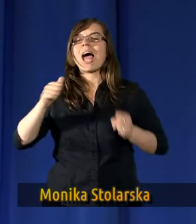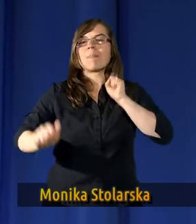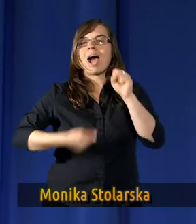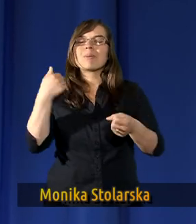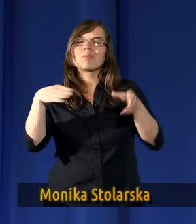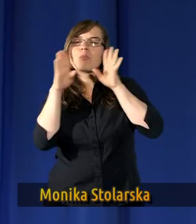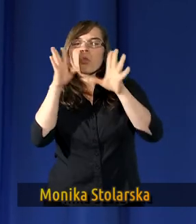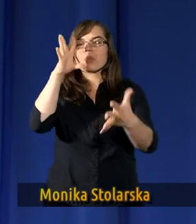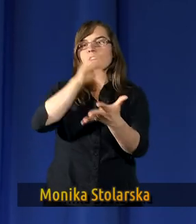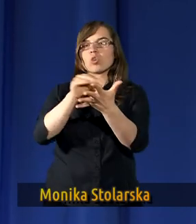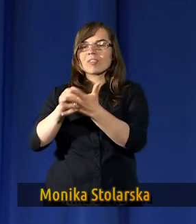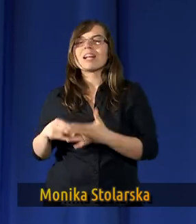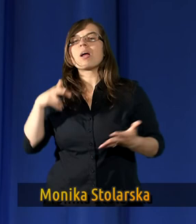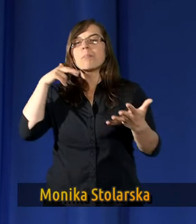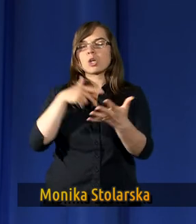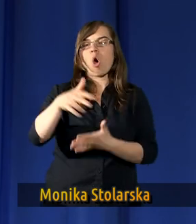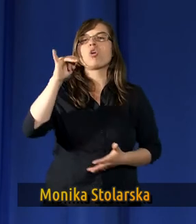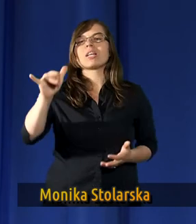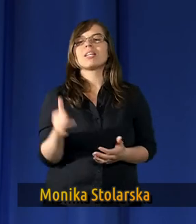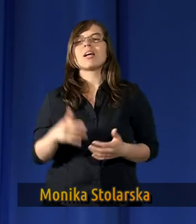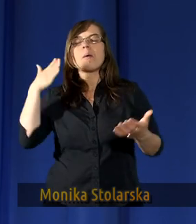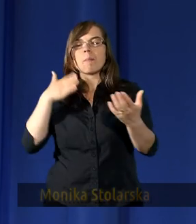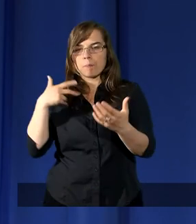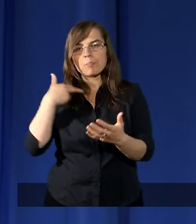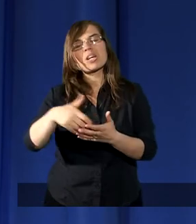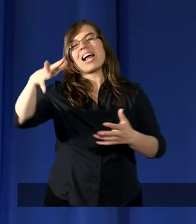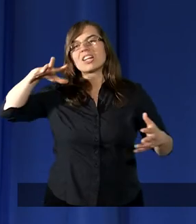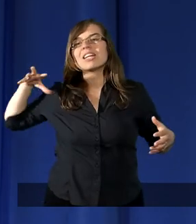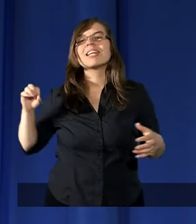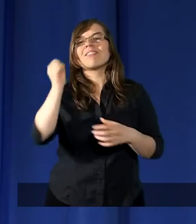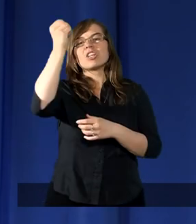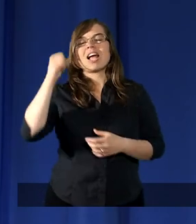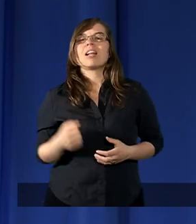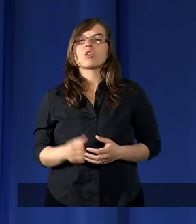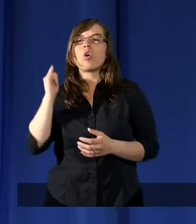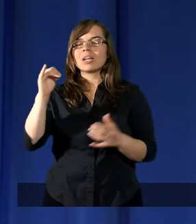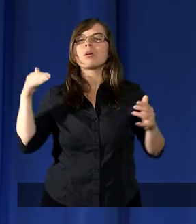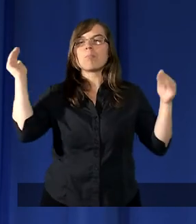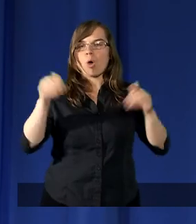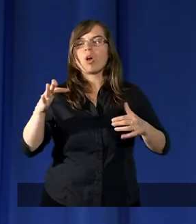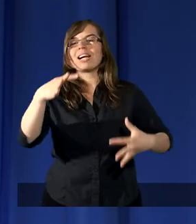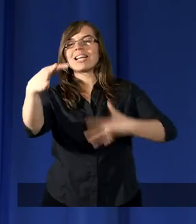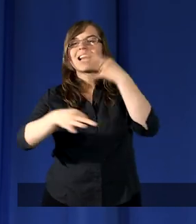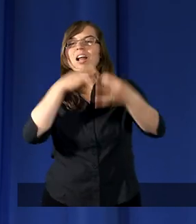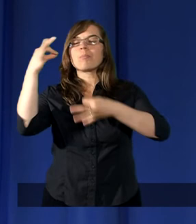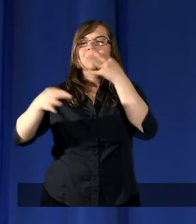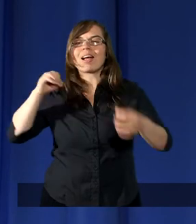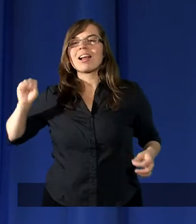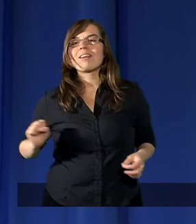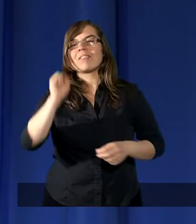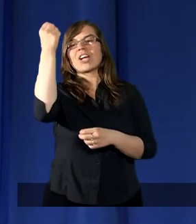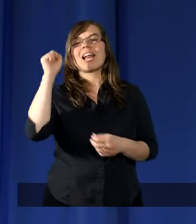abyśmy podobne doświadczenia przechodzili, przeszli zwycięsko i mogli zaśpiewać pieśń